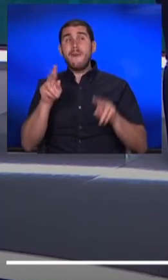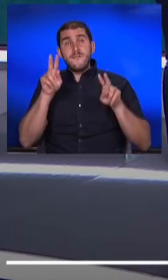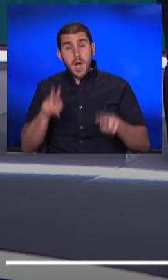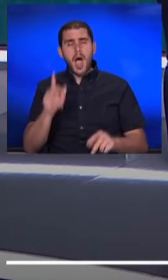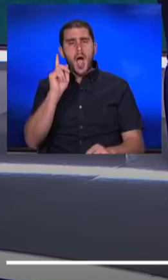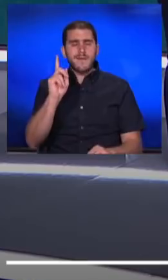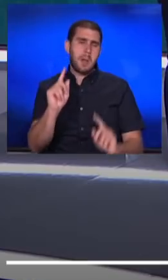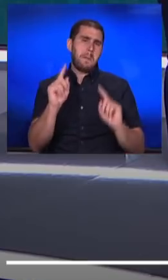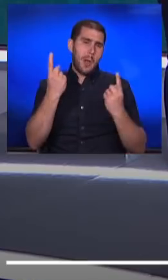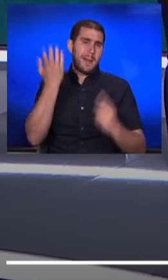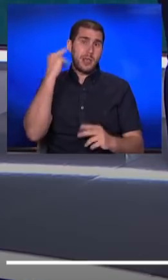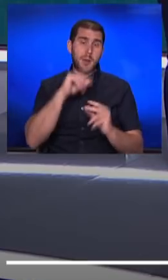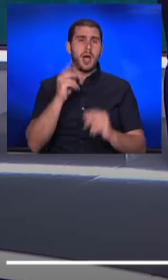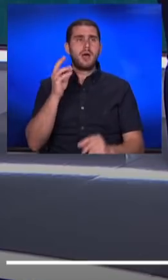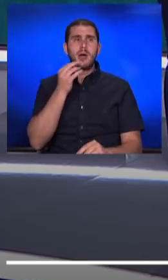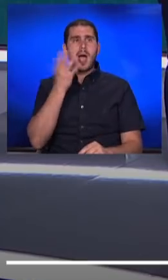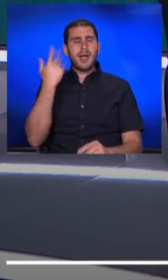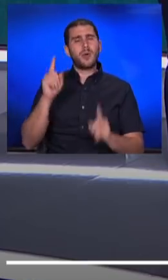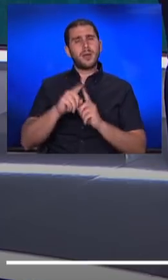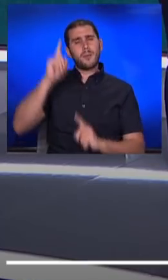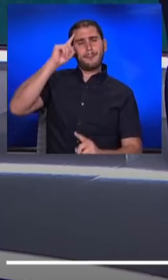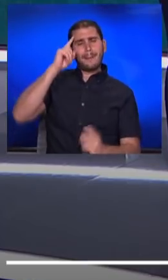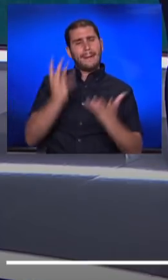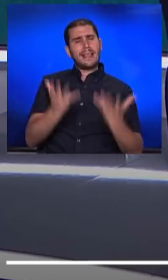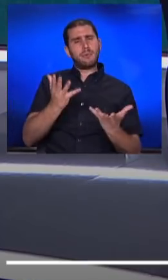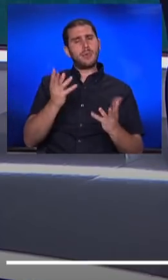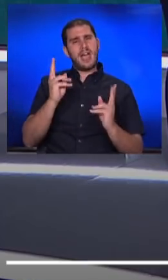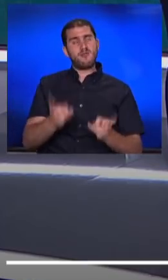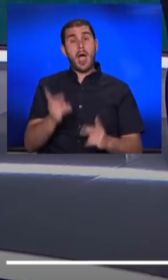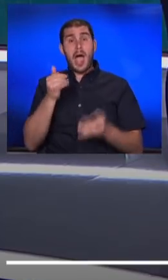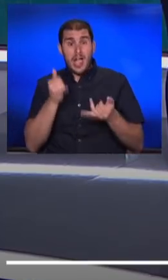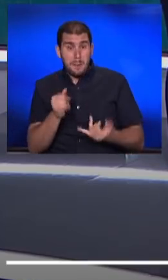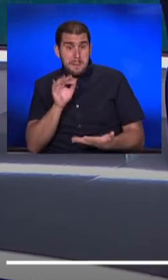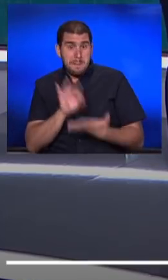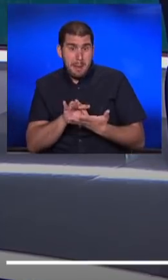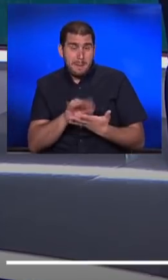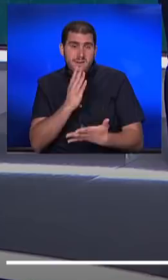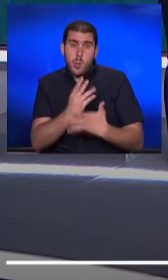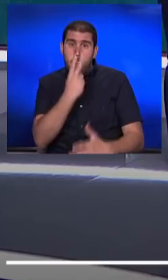אבל בכל זאת, היינו בלוקסוס של ההתלבטות. היום, ברגע שאנחנו רואים